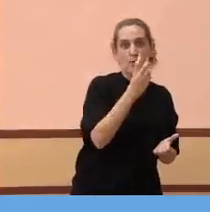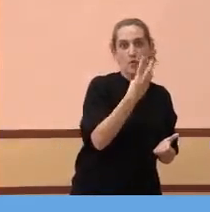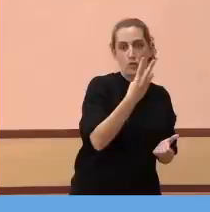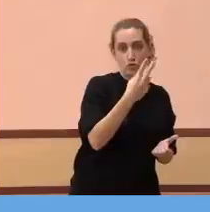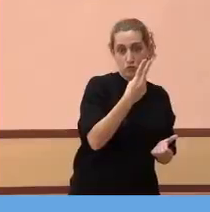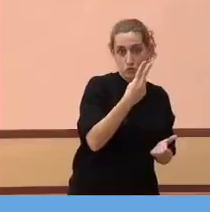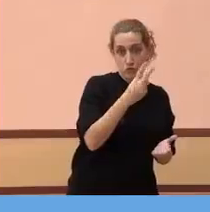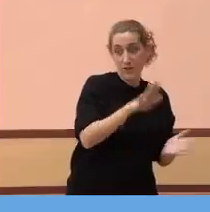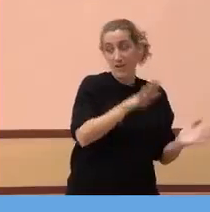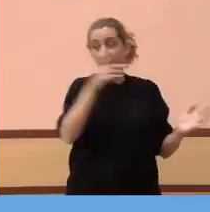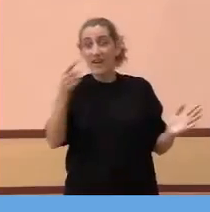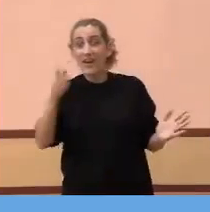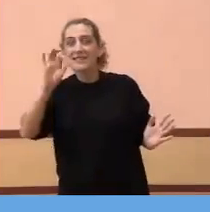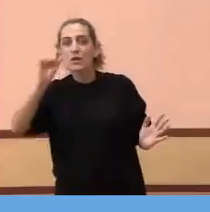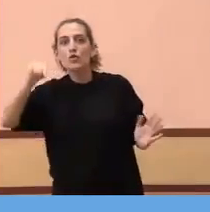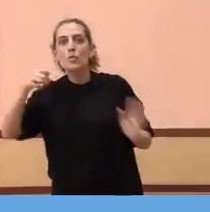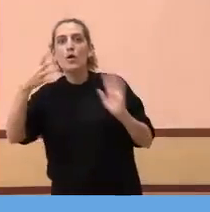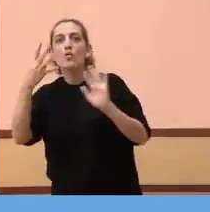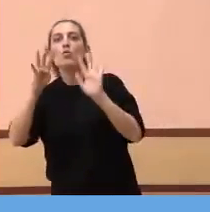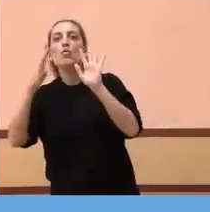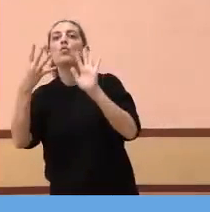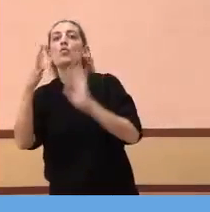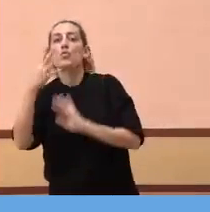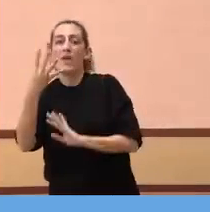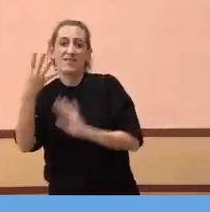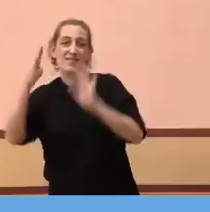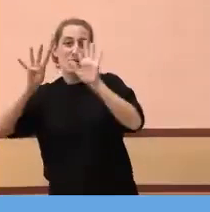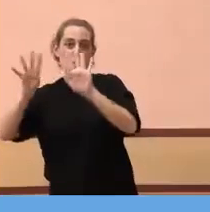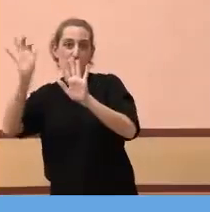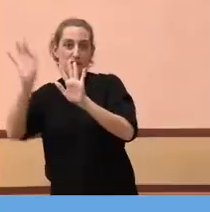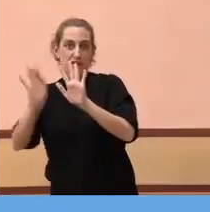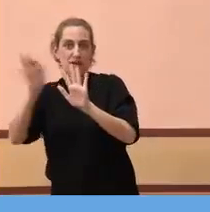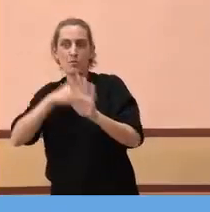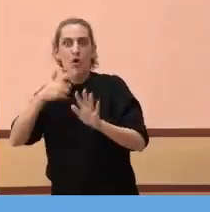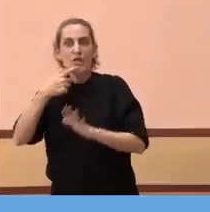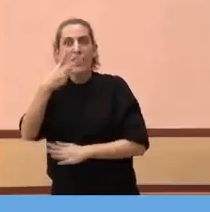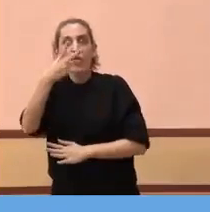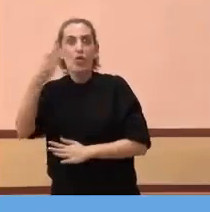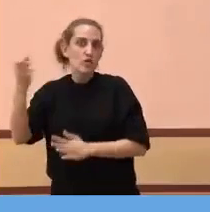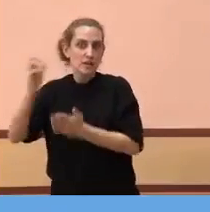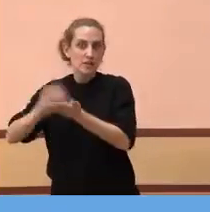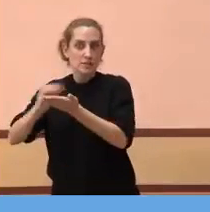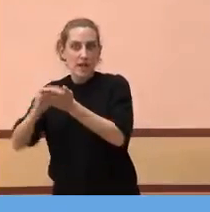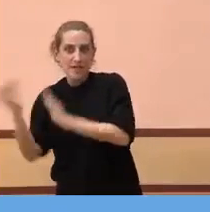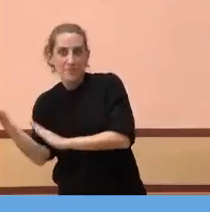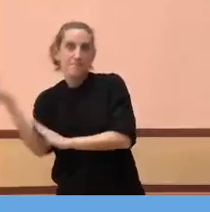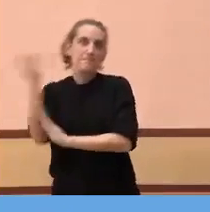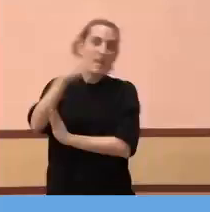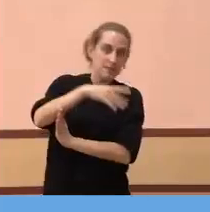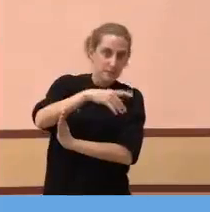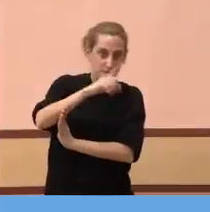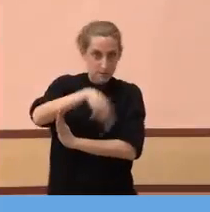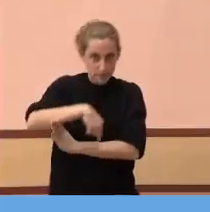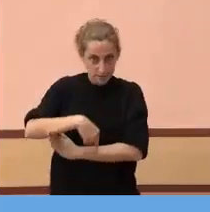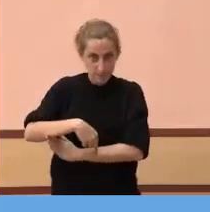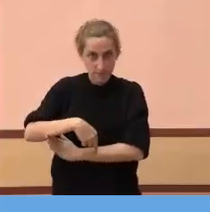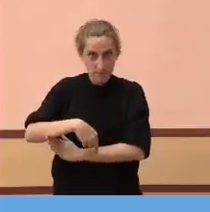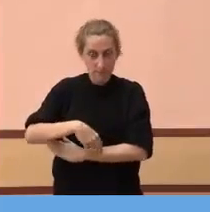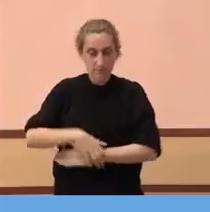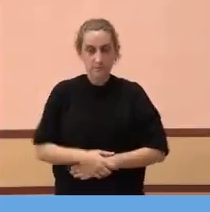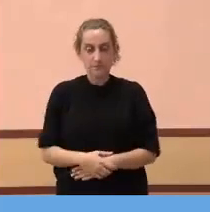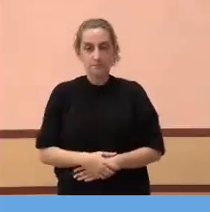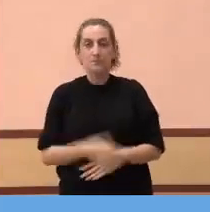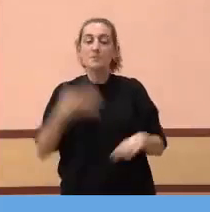,49%, 0,5%. És gairebé 200 vegades més la probabilitat de mortalitat, de mort. Per tant,